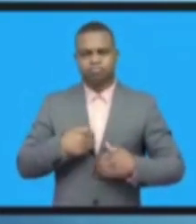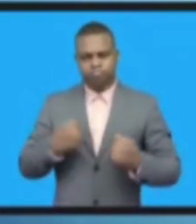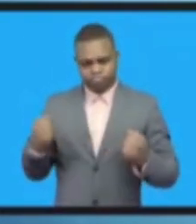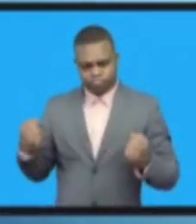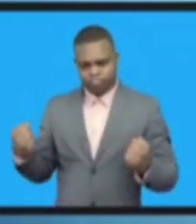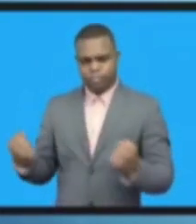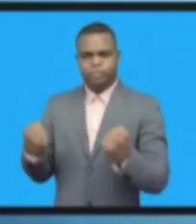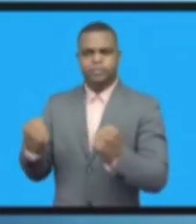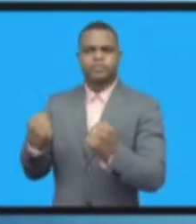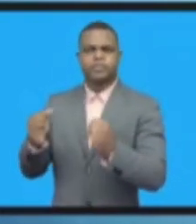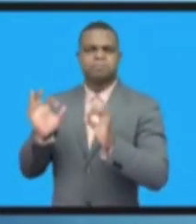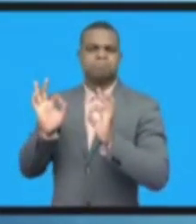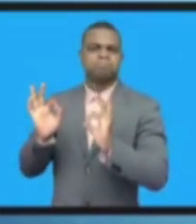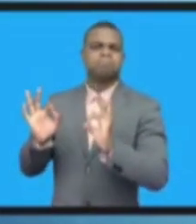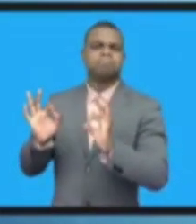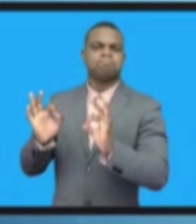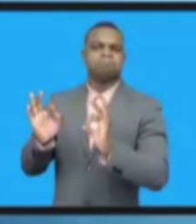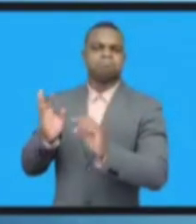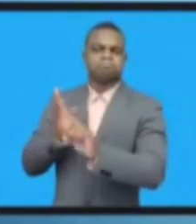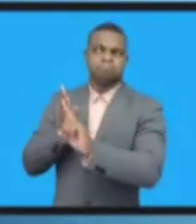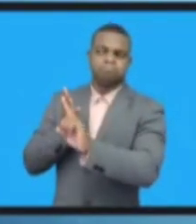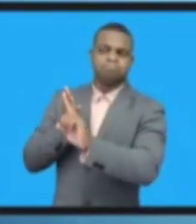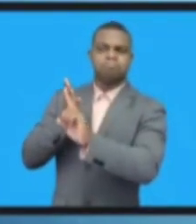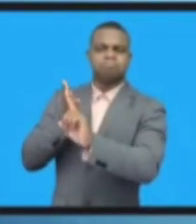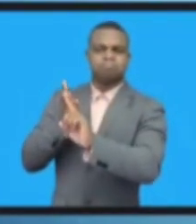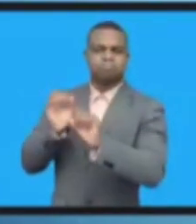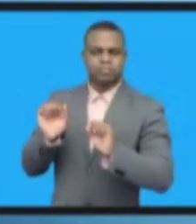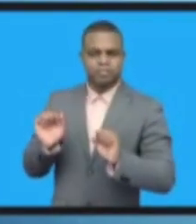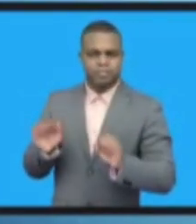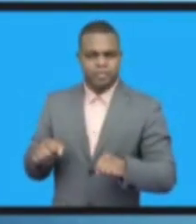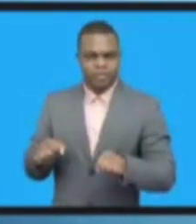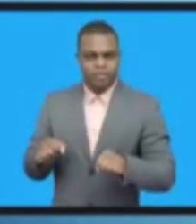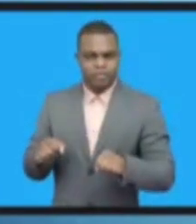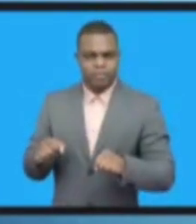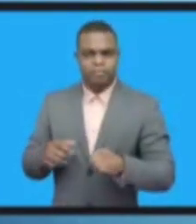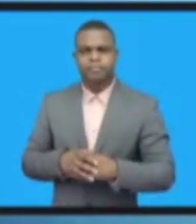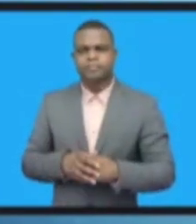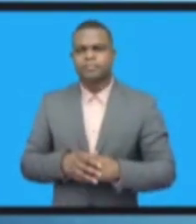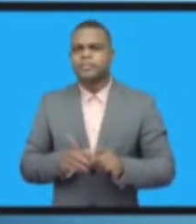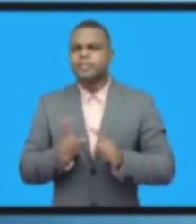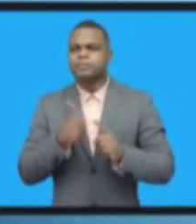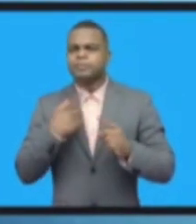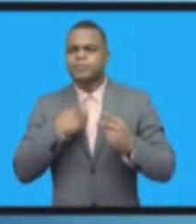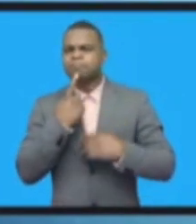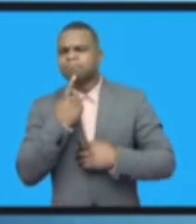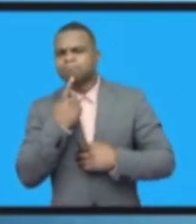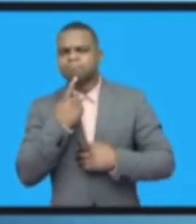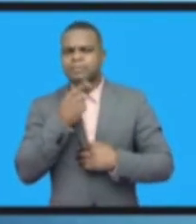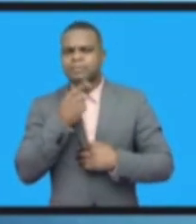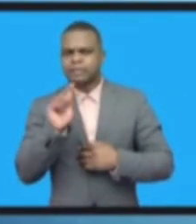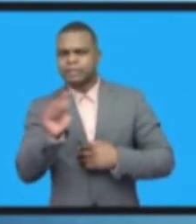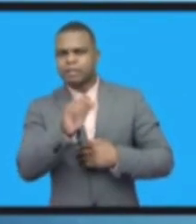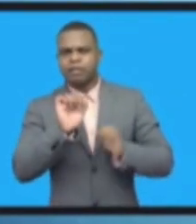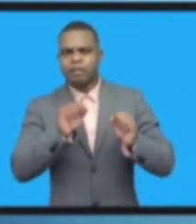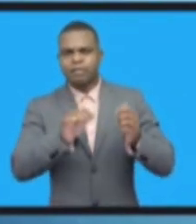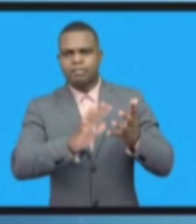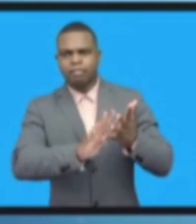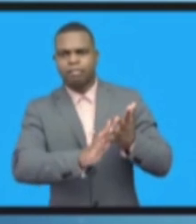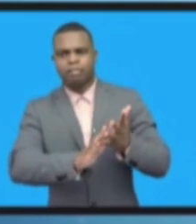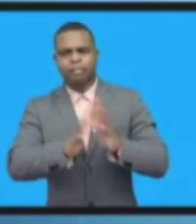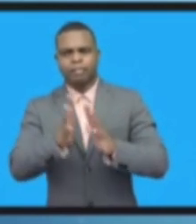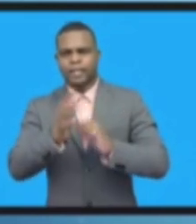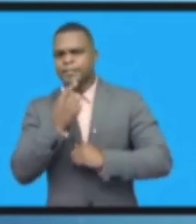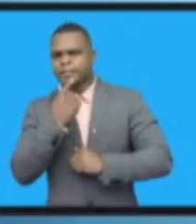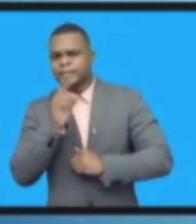которой есть много опасностей. Весь мир сегодня следит за форумом по управлению